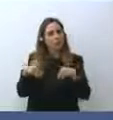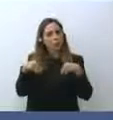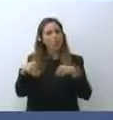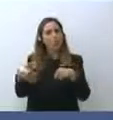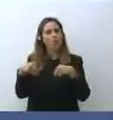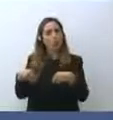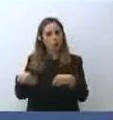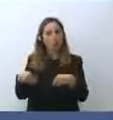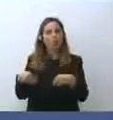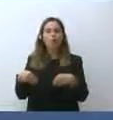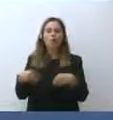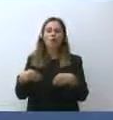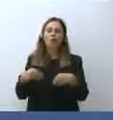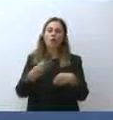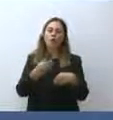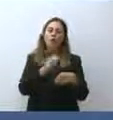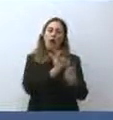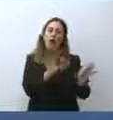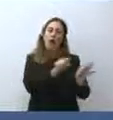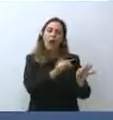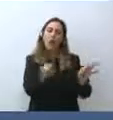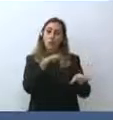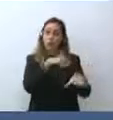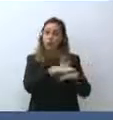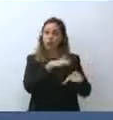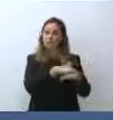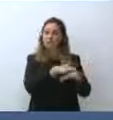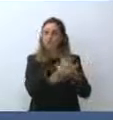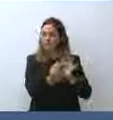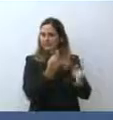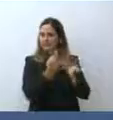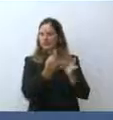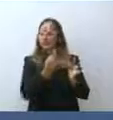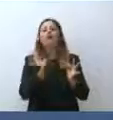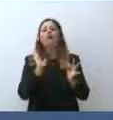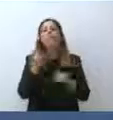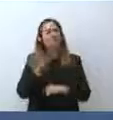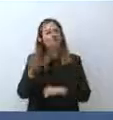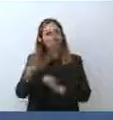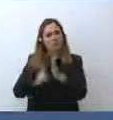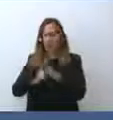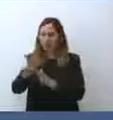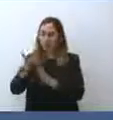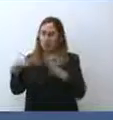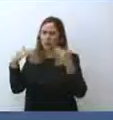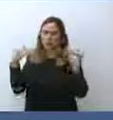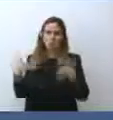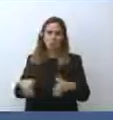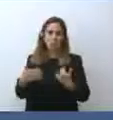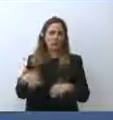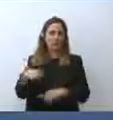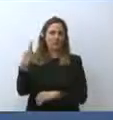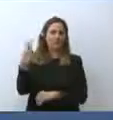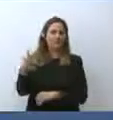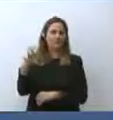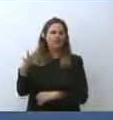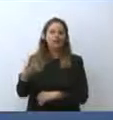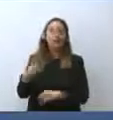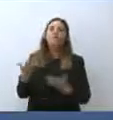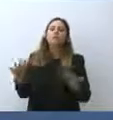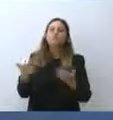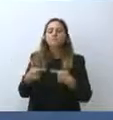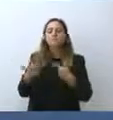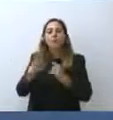dalle critiche di molti esperti? Beh, fu un successo. Abbiamo dato un mese in più di scuola in presenza